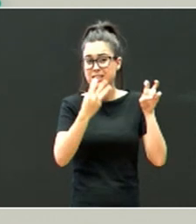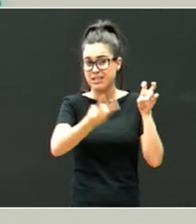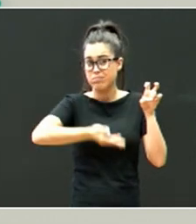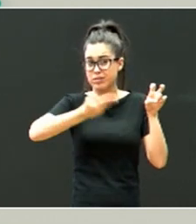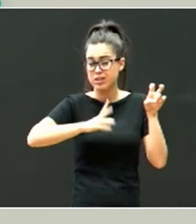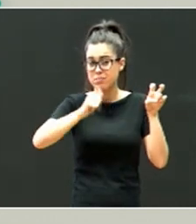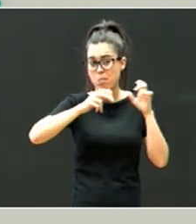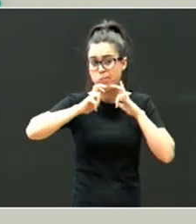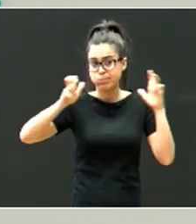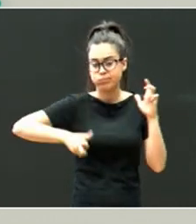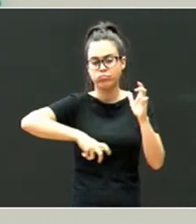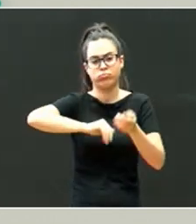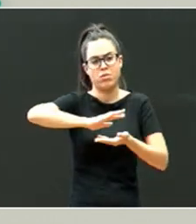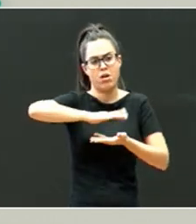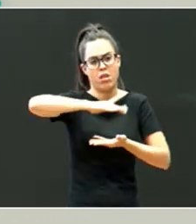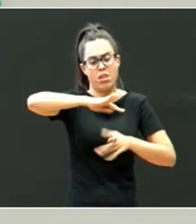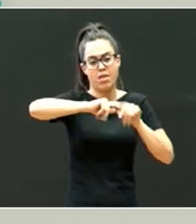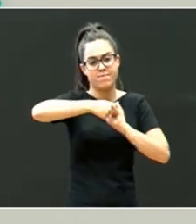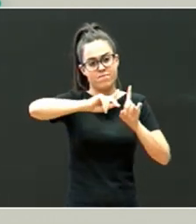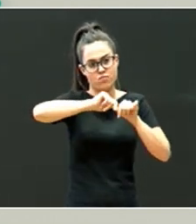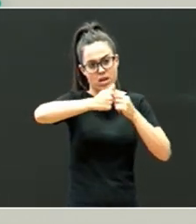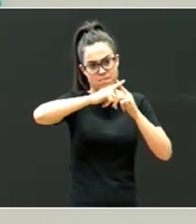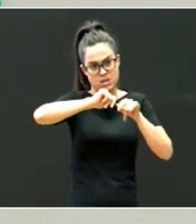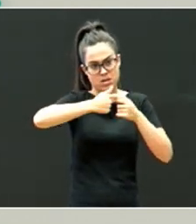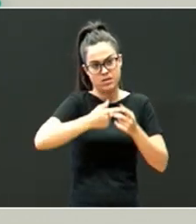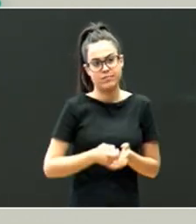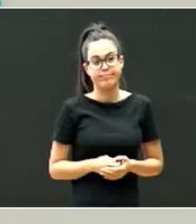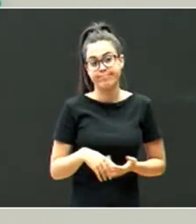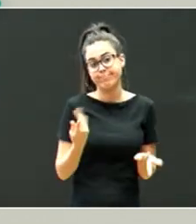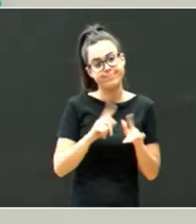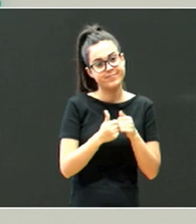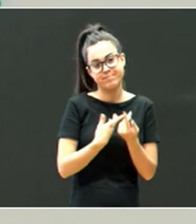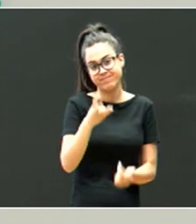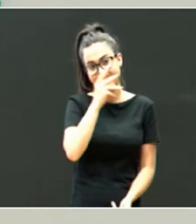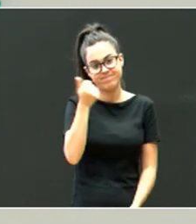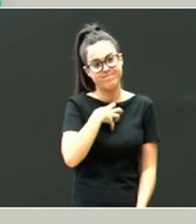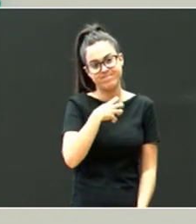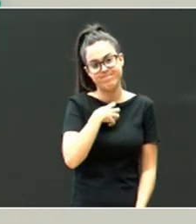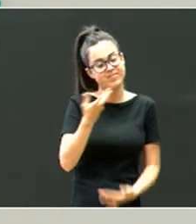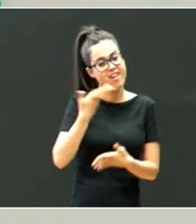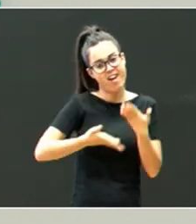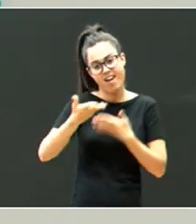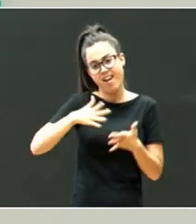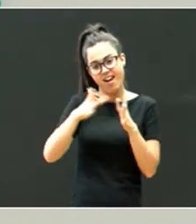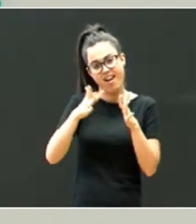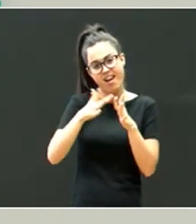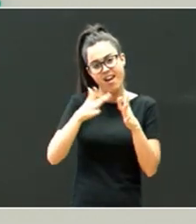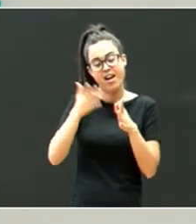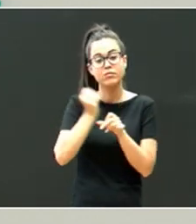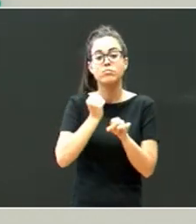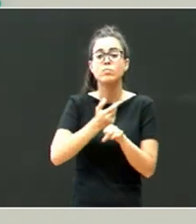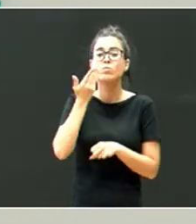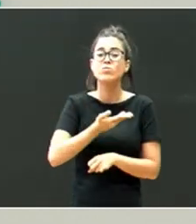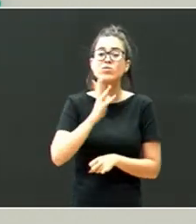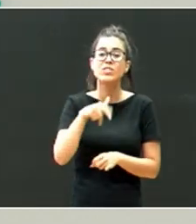lusiena da, familia, ez ina hastu, familiarekin elkarlana, dekalogo txiki bat,